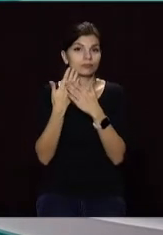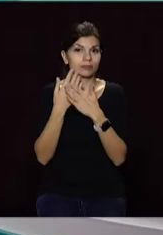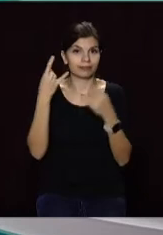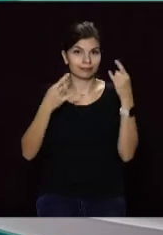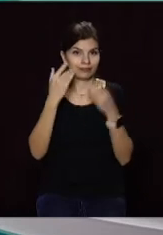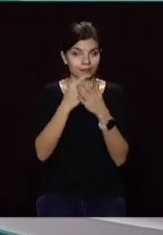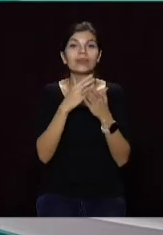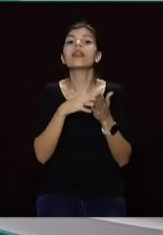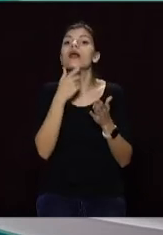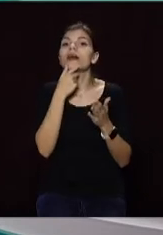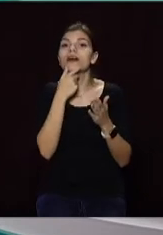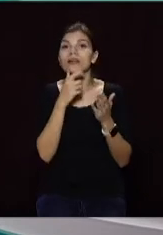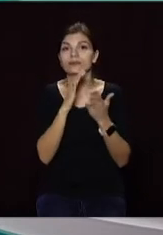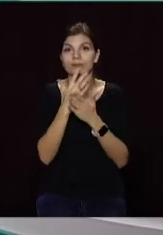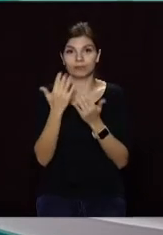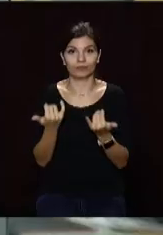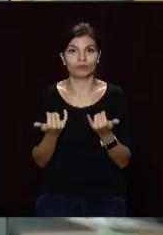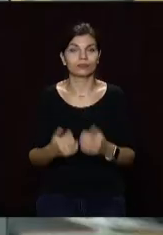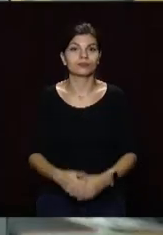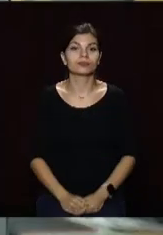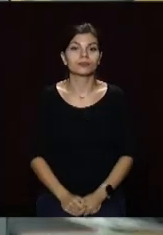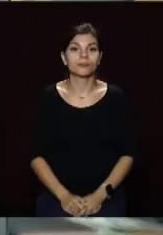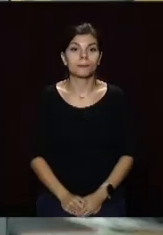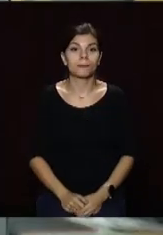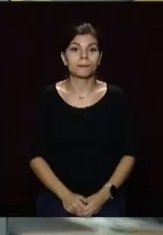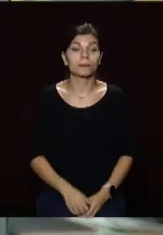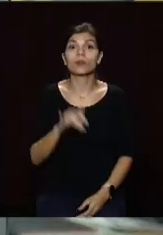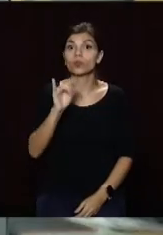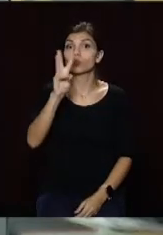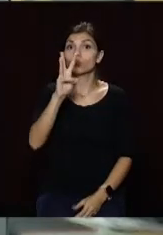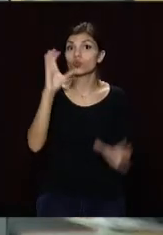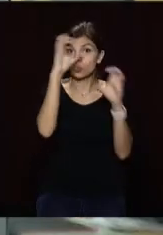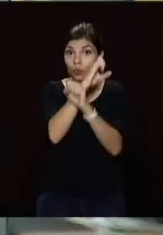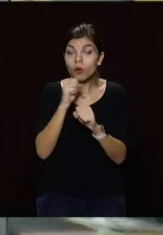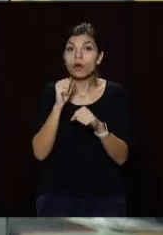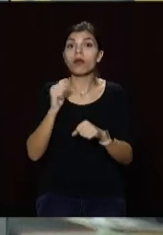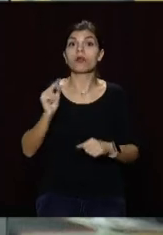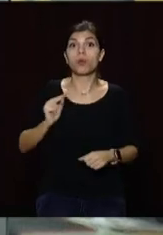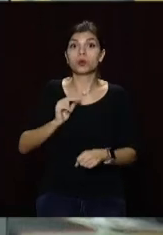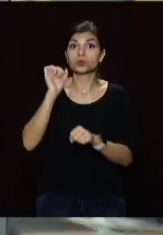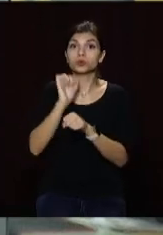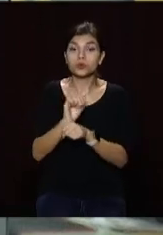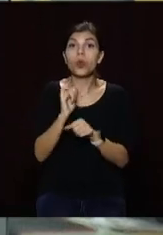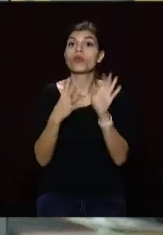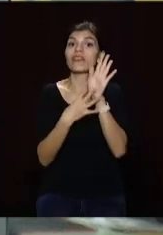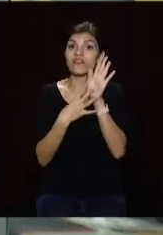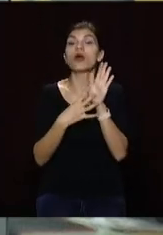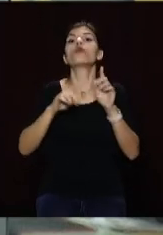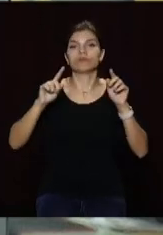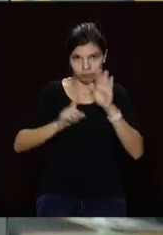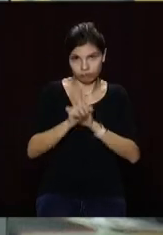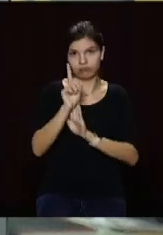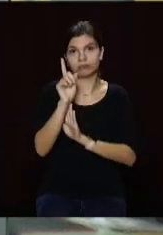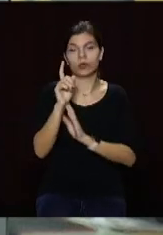«Відкритий» дивіться просто зараз. О третій ночі роботу призупинили, о дев'ятій поновили.